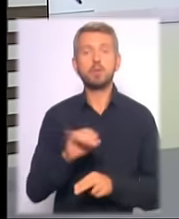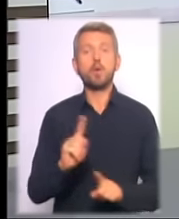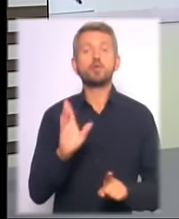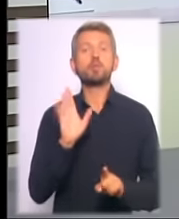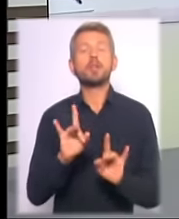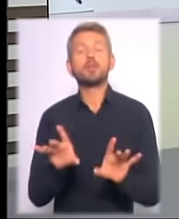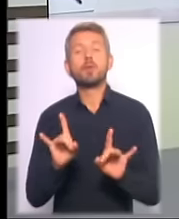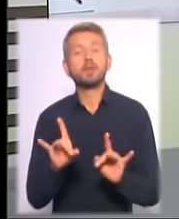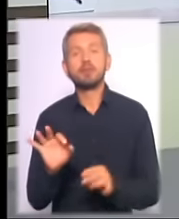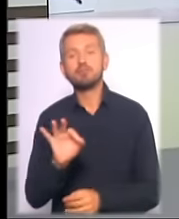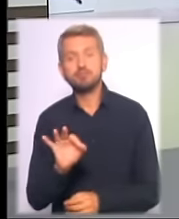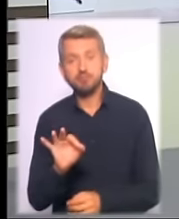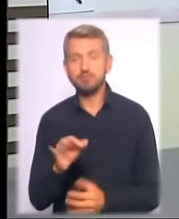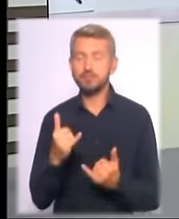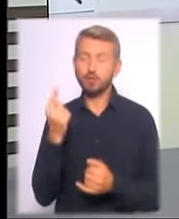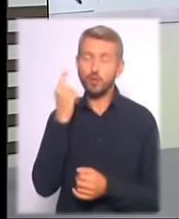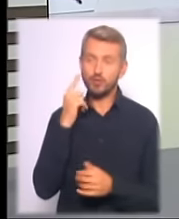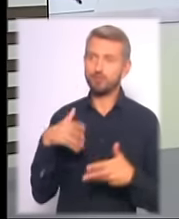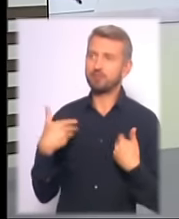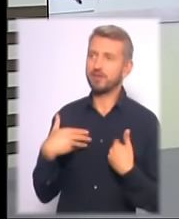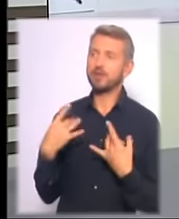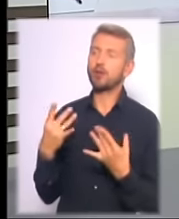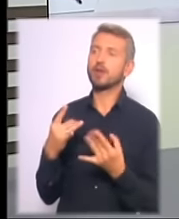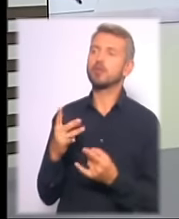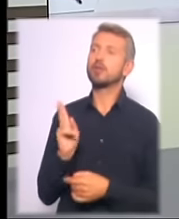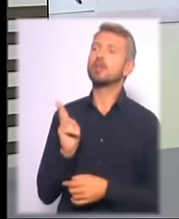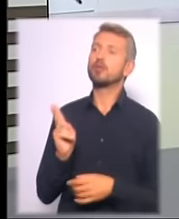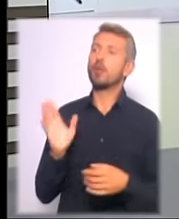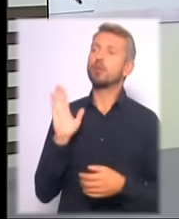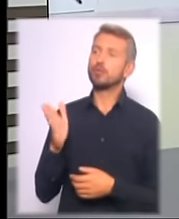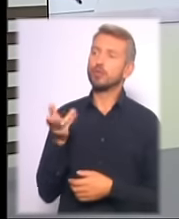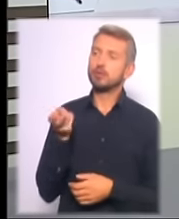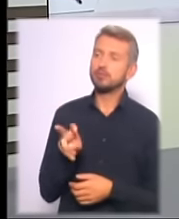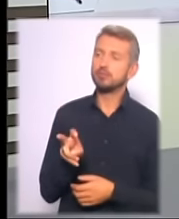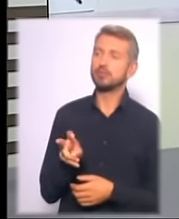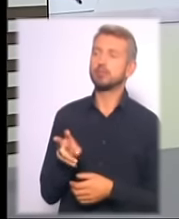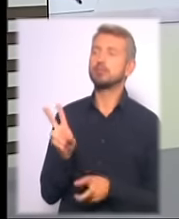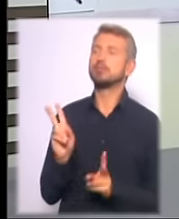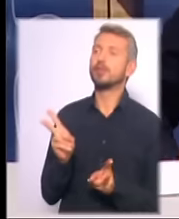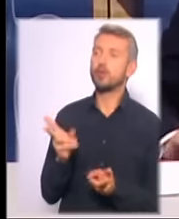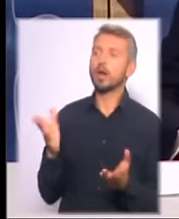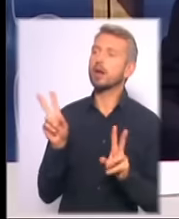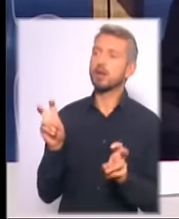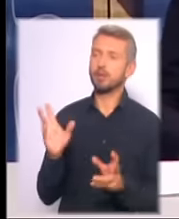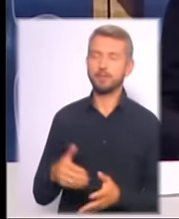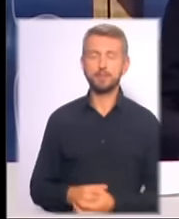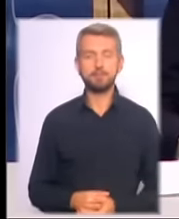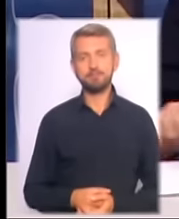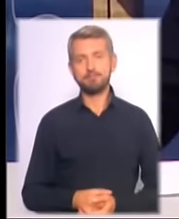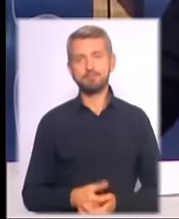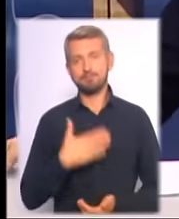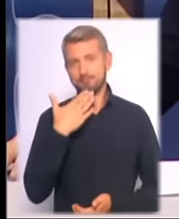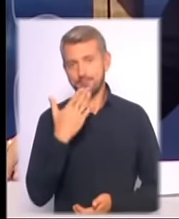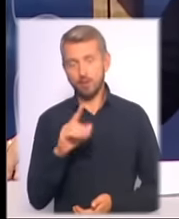години, маємо змогу почути. Привіт тобі, Сергій. Розкажи, будь ласка, на кого з гостей чекаєш і яку тему будете обговорювати? Дякую, Наталія. В нашій